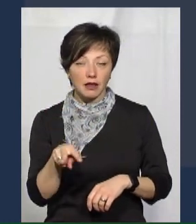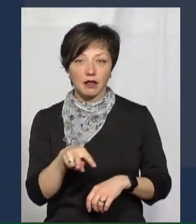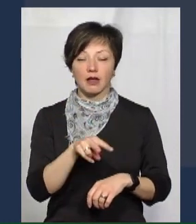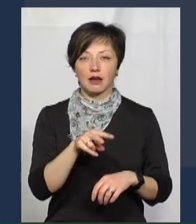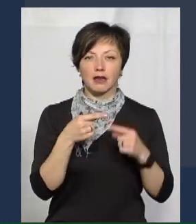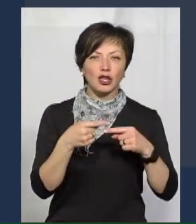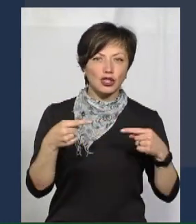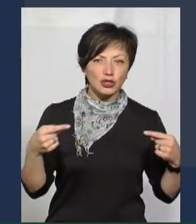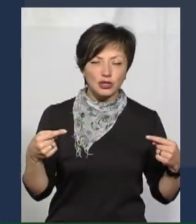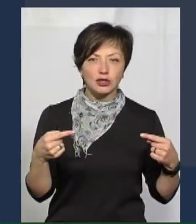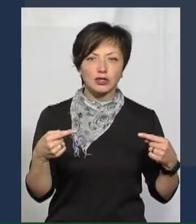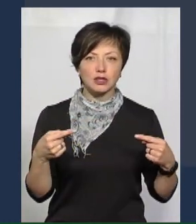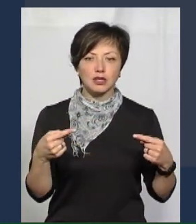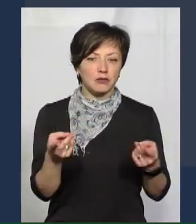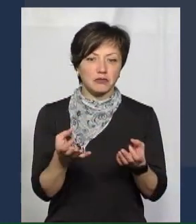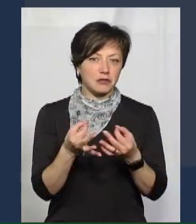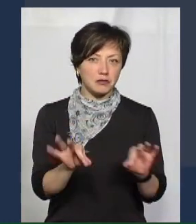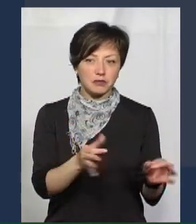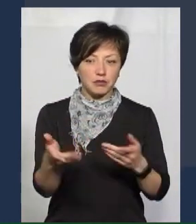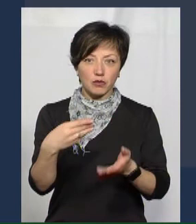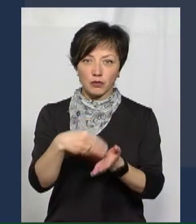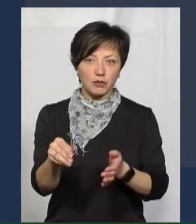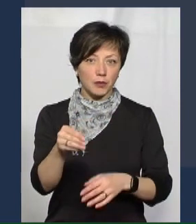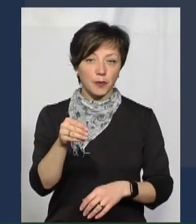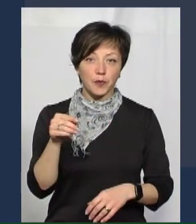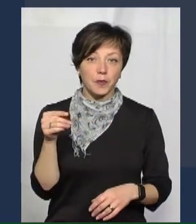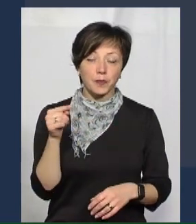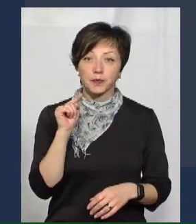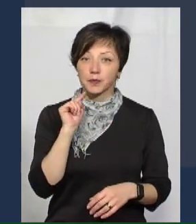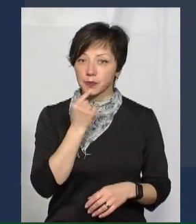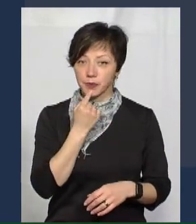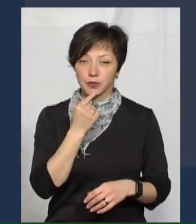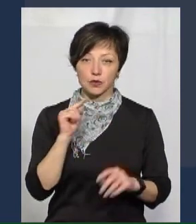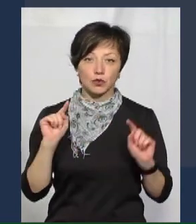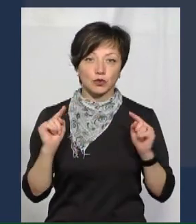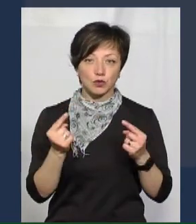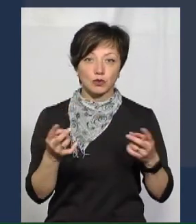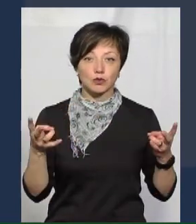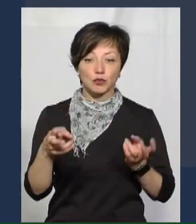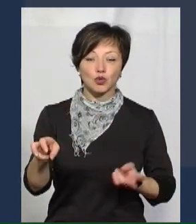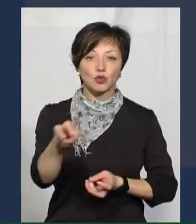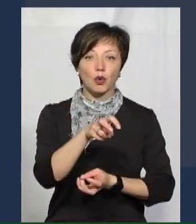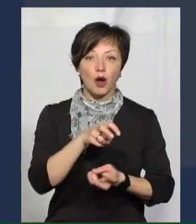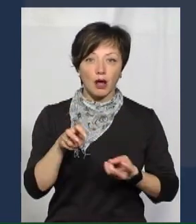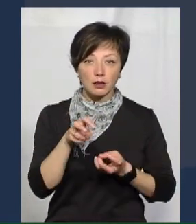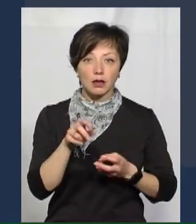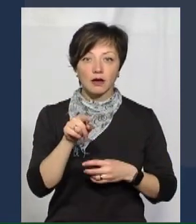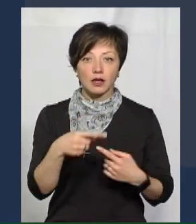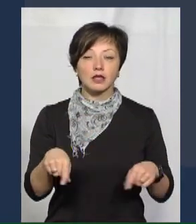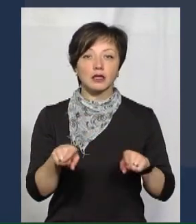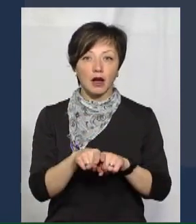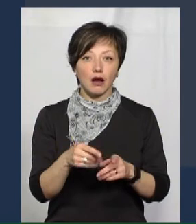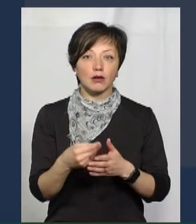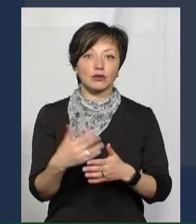вони не є доступними на ринку України. Їх потрібно шукати. Вони також